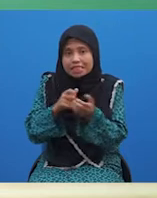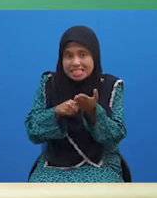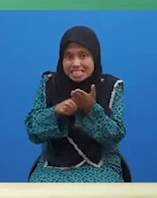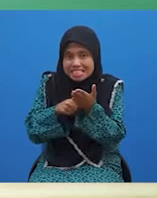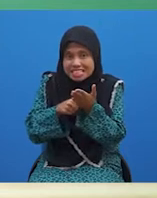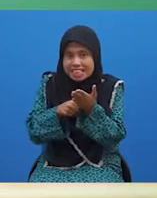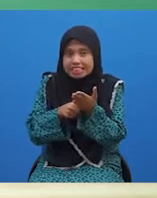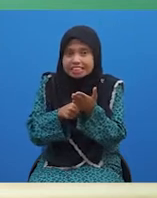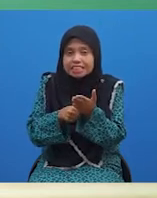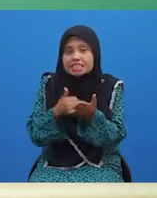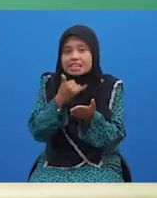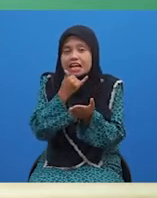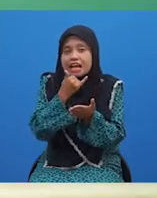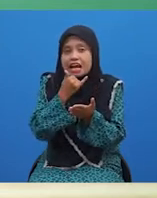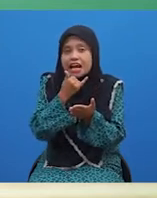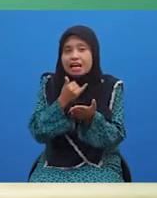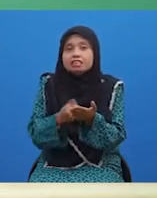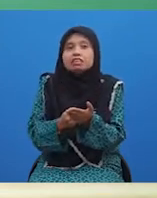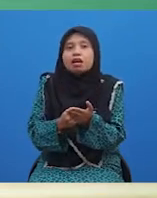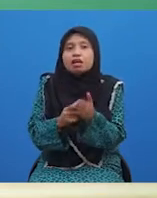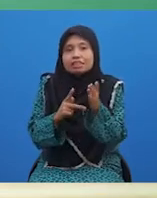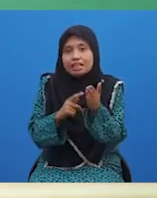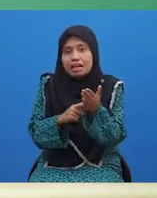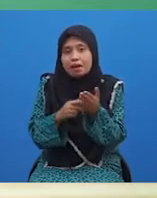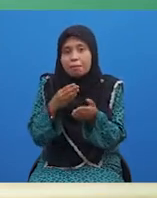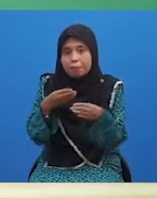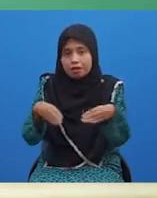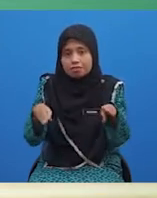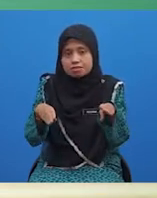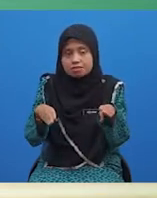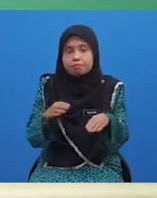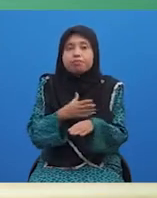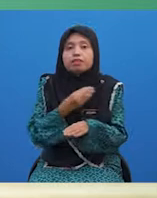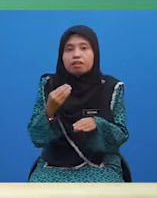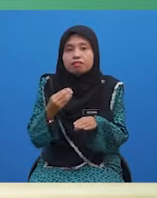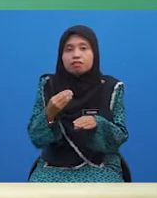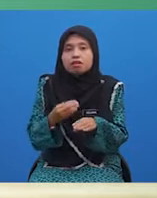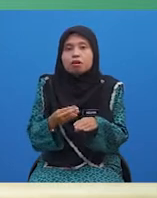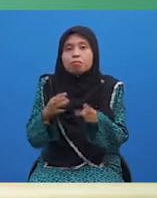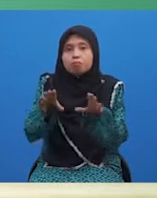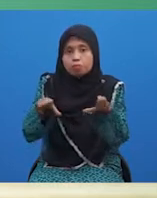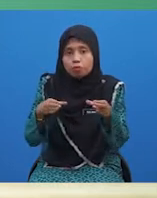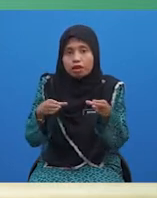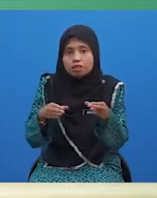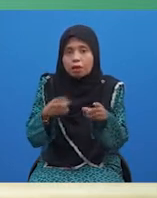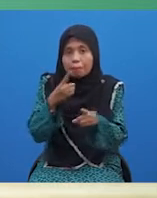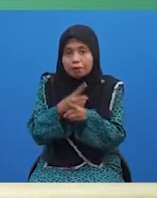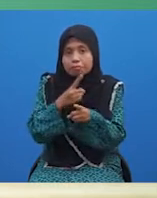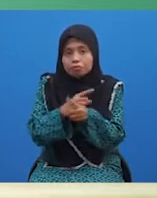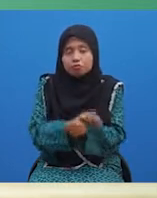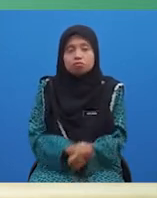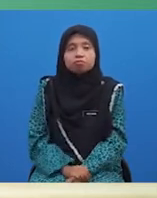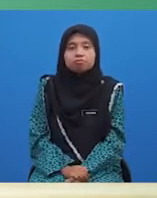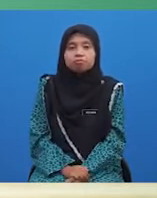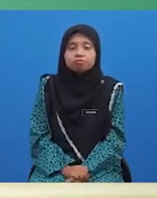kesalahan bahasa, menjelaskan sebab kesalahan dan membuat pembetulan.